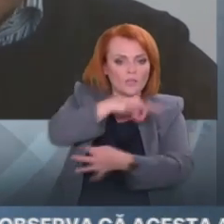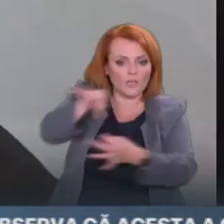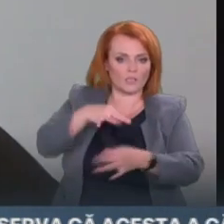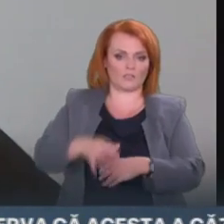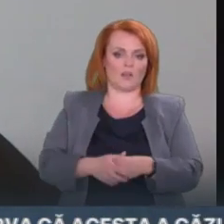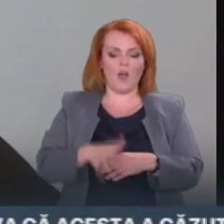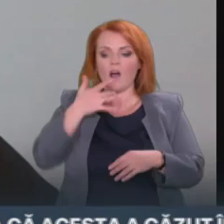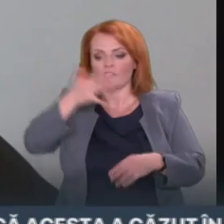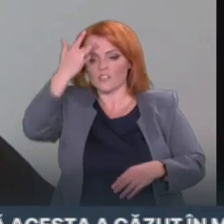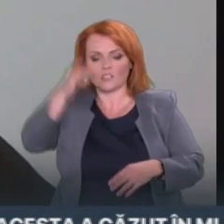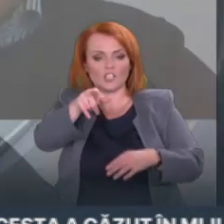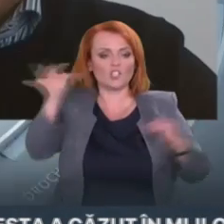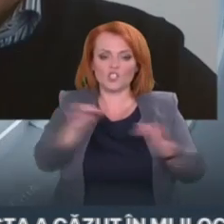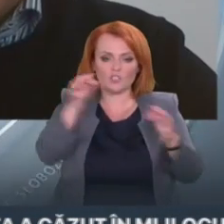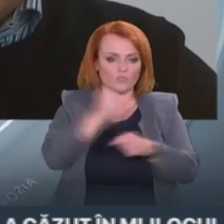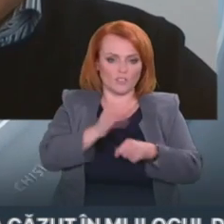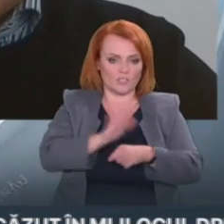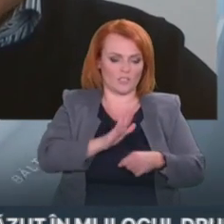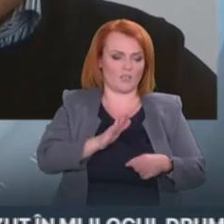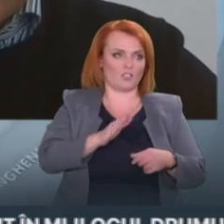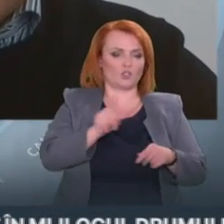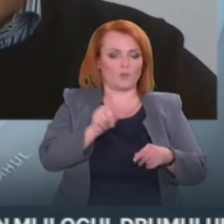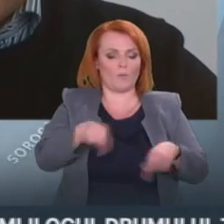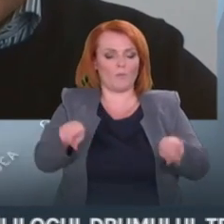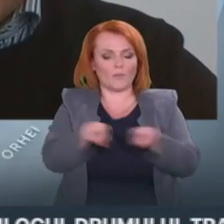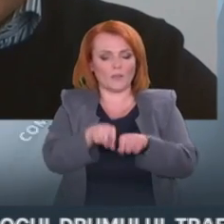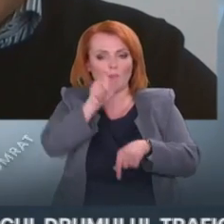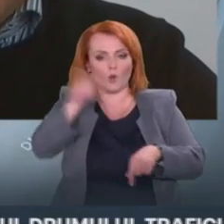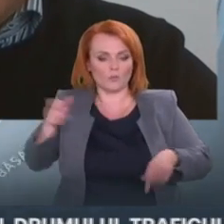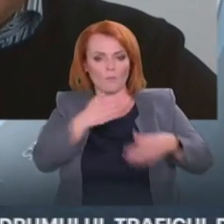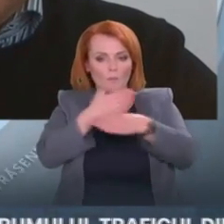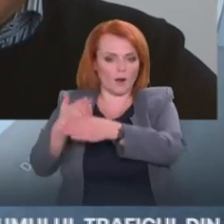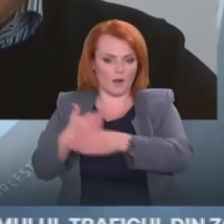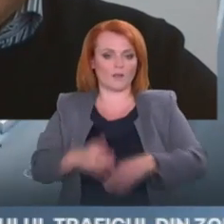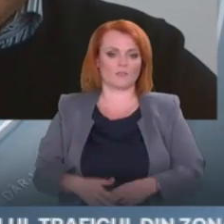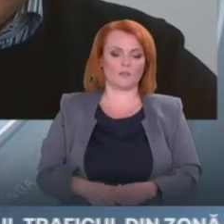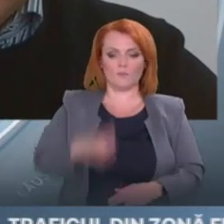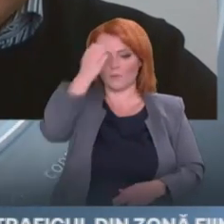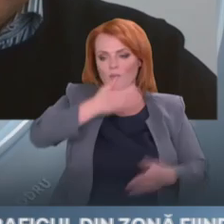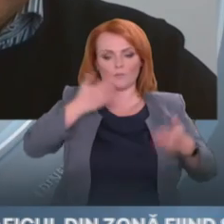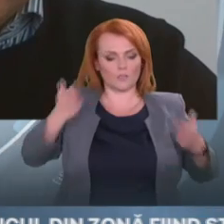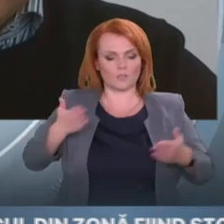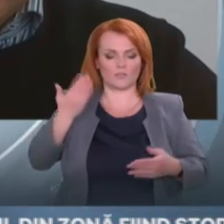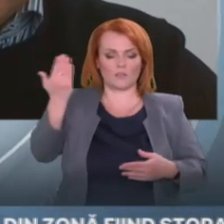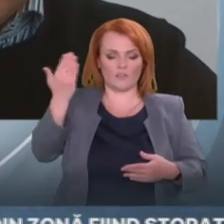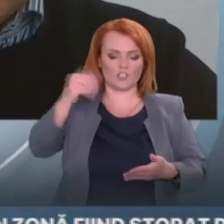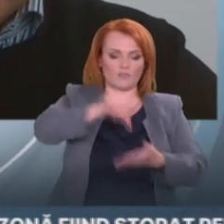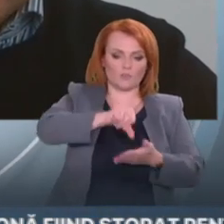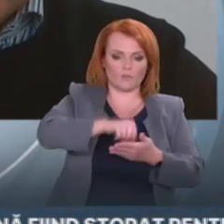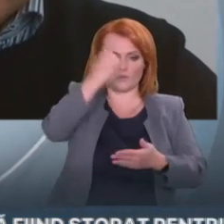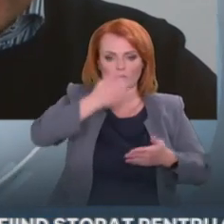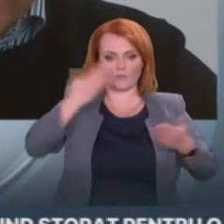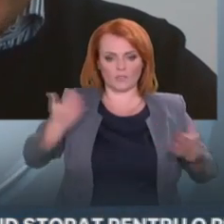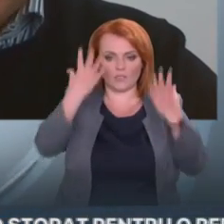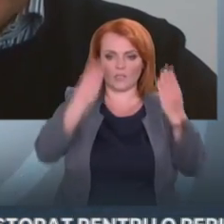perioadă, guvernul nu a făcut. Domnule Gârbu, vă mulțumesc foarte mult pentru această intervenție și pentru aceste comentarii. O zi frumoasă